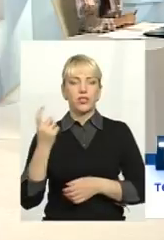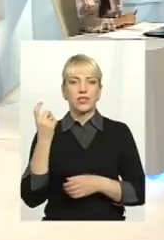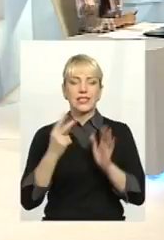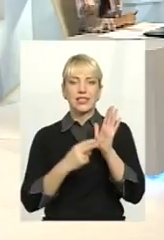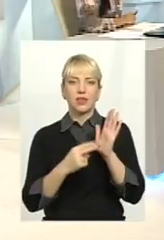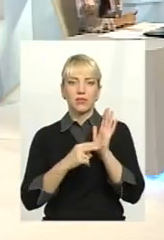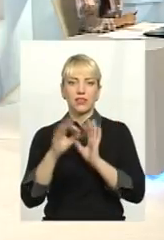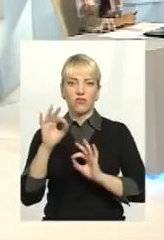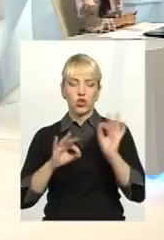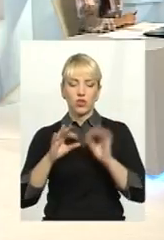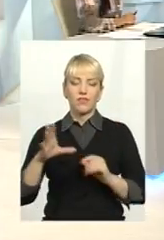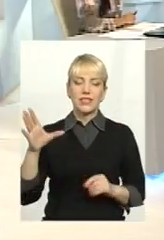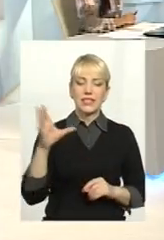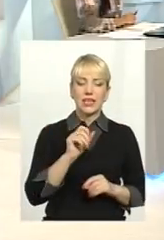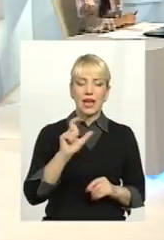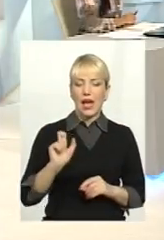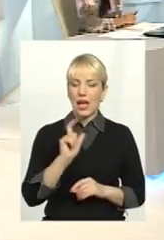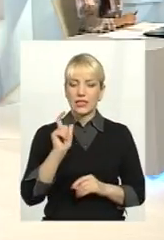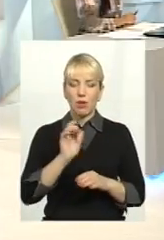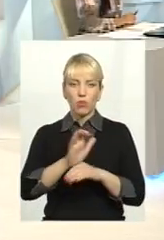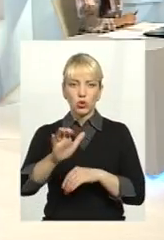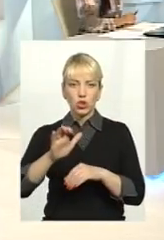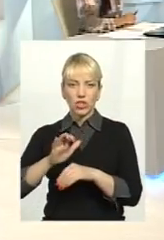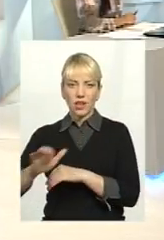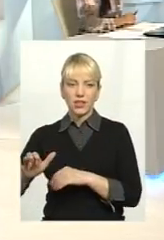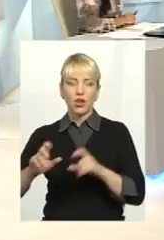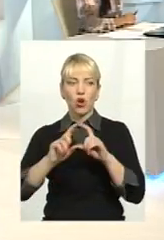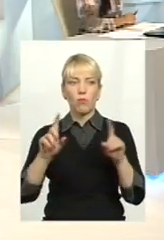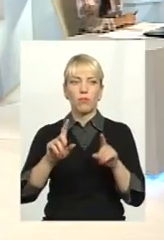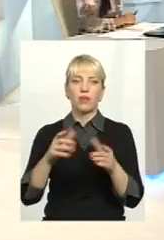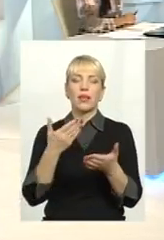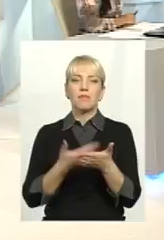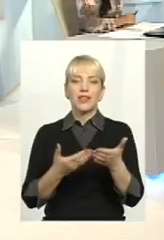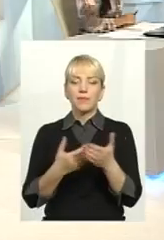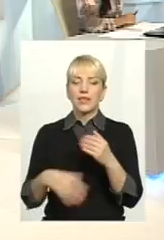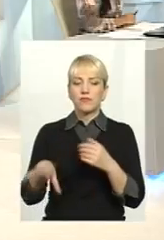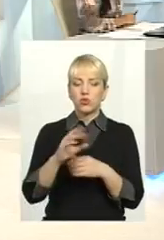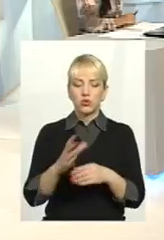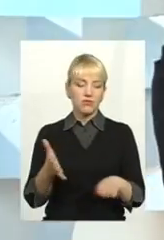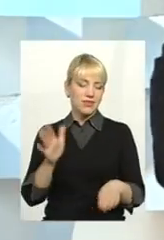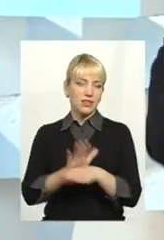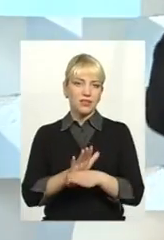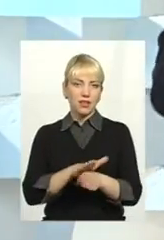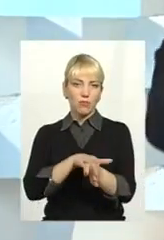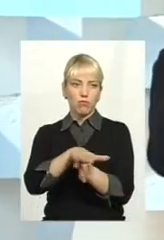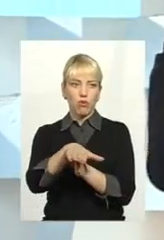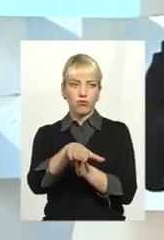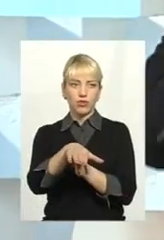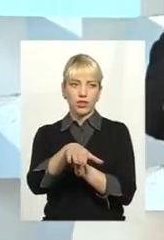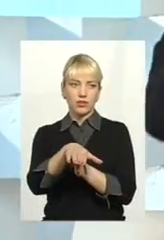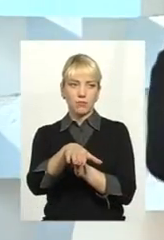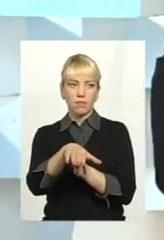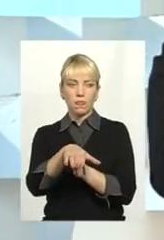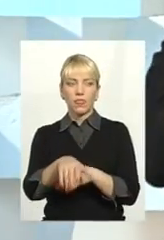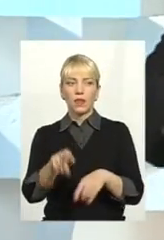% всіх газопостачальних компаній, приблизно всюди одне і те ж саме. Диктат повний, помірка, яка